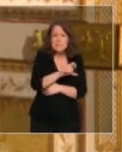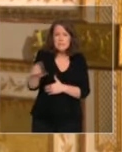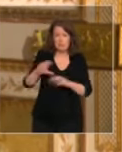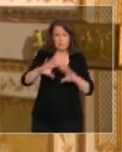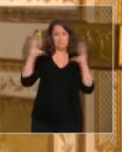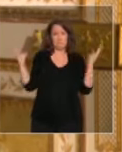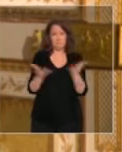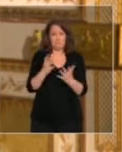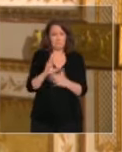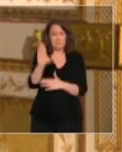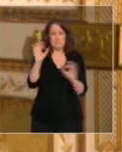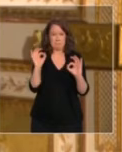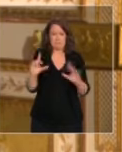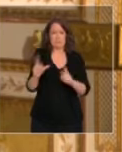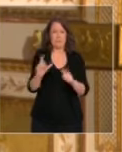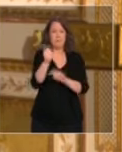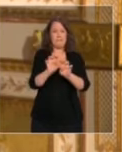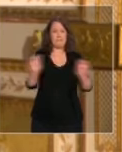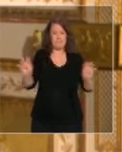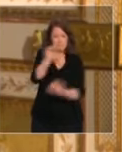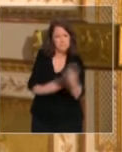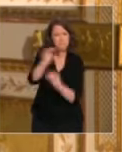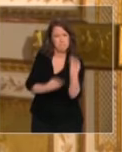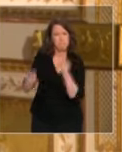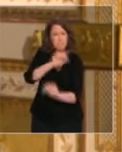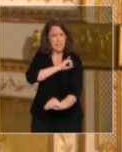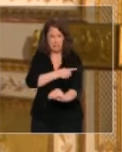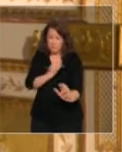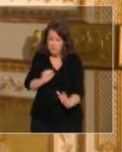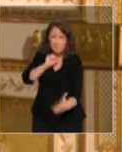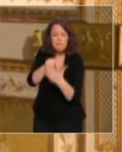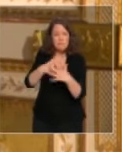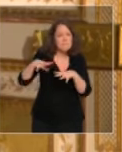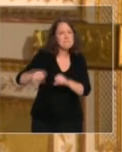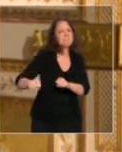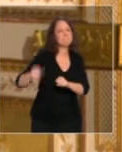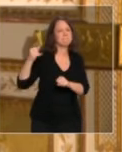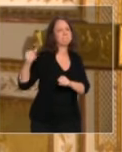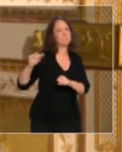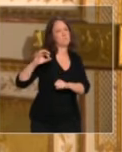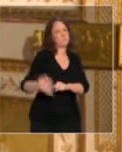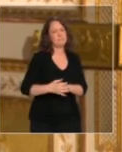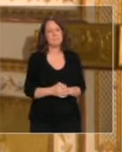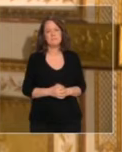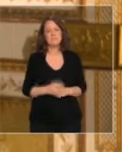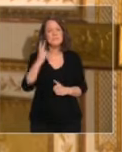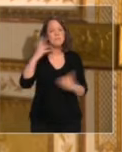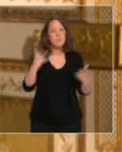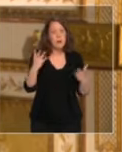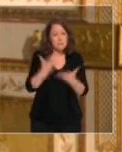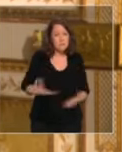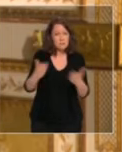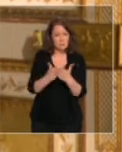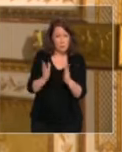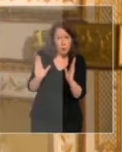ligne toute leur énergie pour sauver des vies et soigner. Ils ont tenu. Les hôpitaux français ont